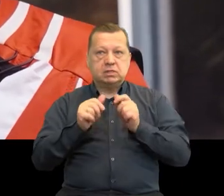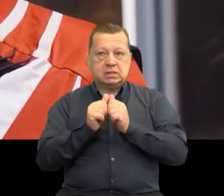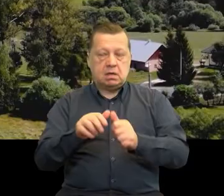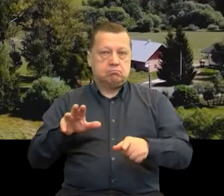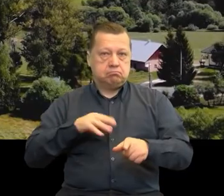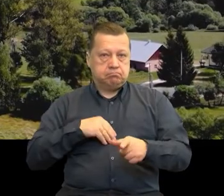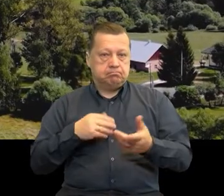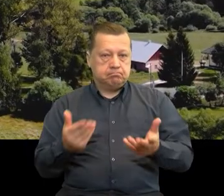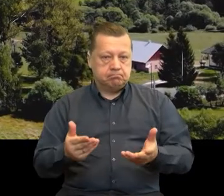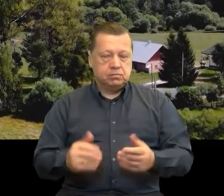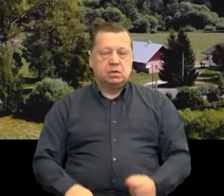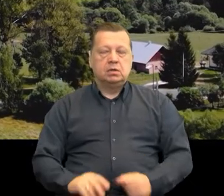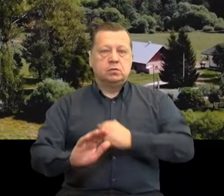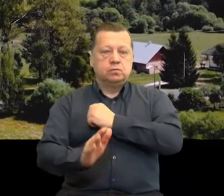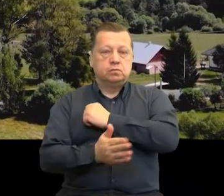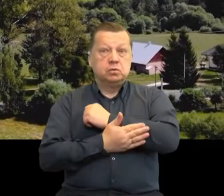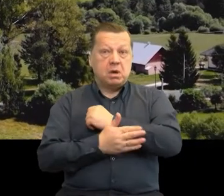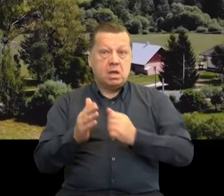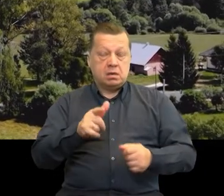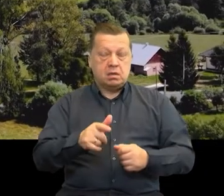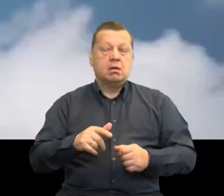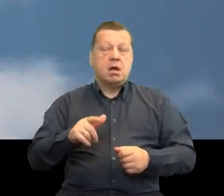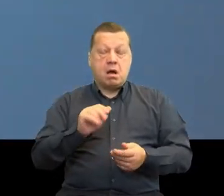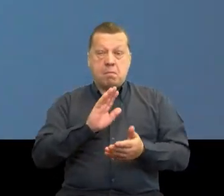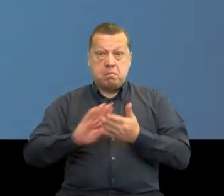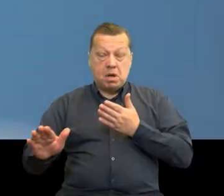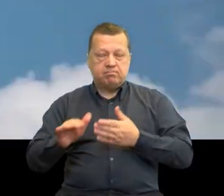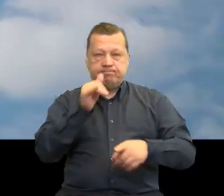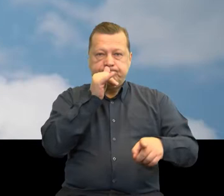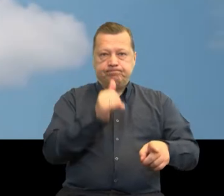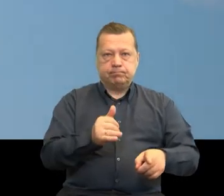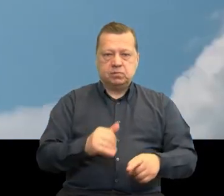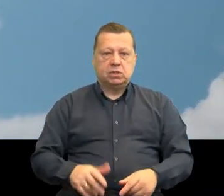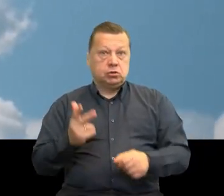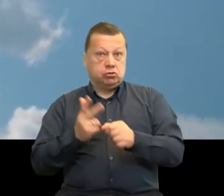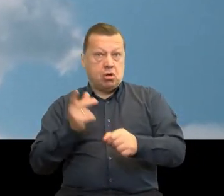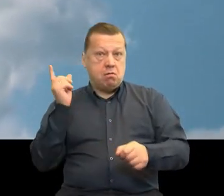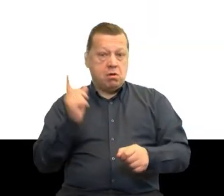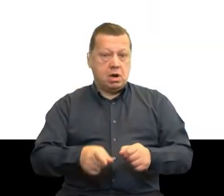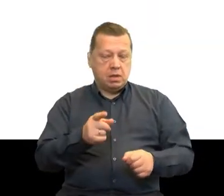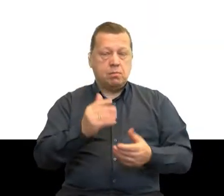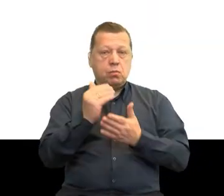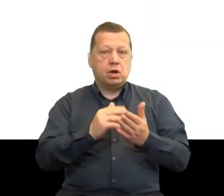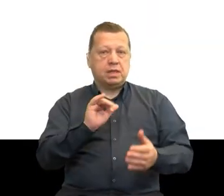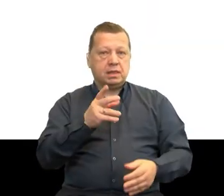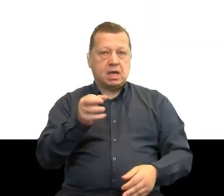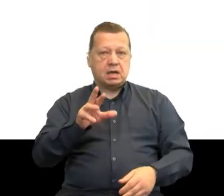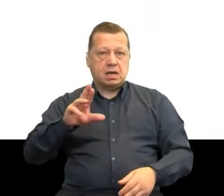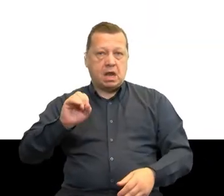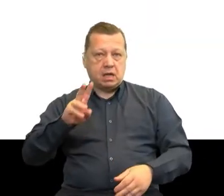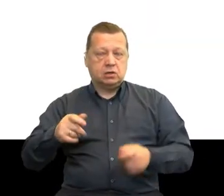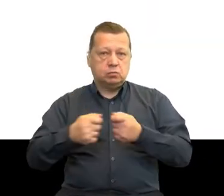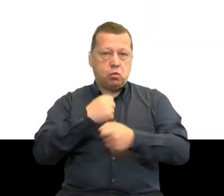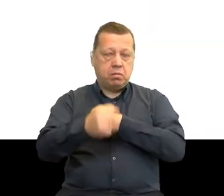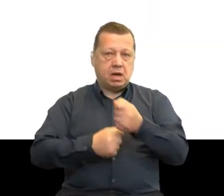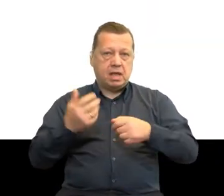bez tego wsparcia byłyby niemożliwe do wykonania. Już od 30 lat programy Interreg wspierają współpracę